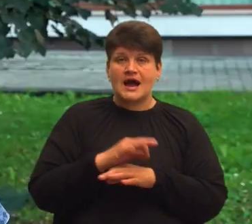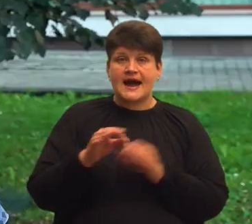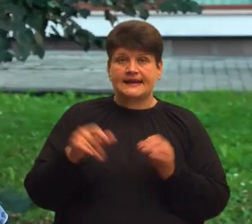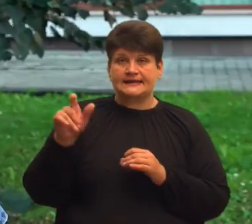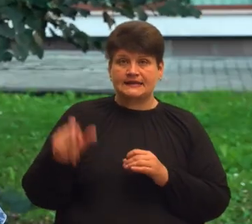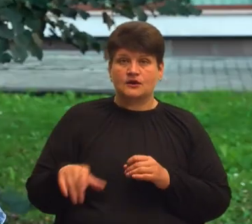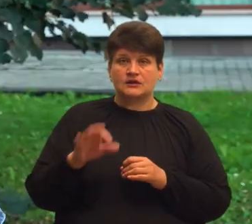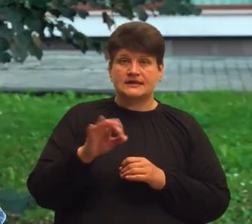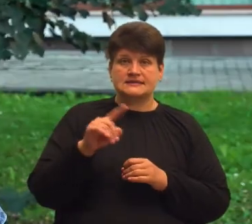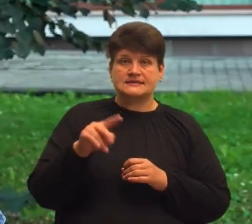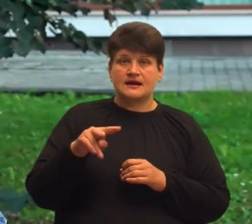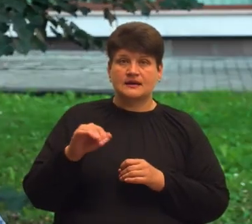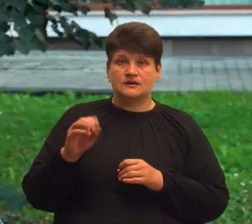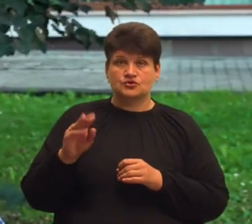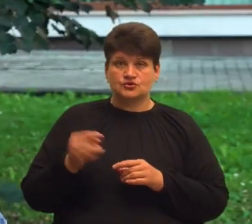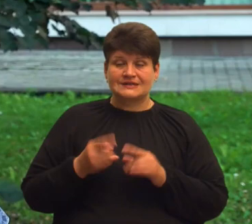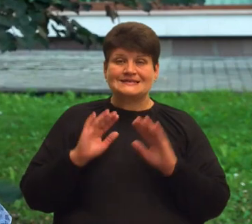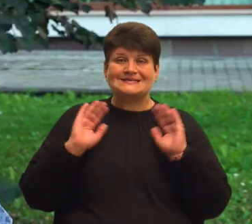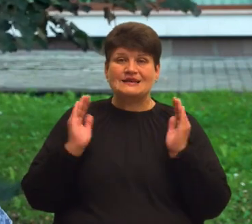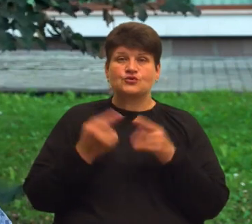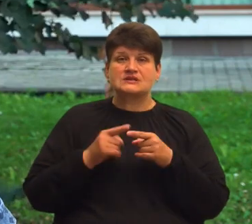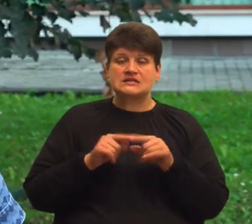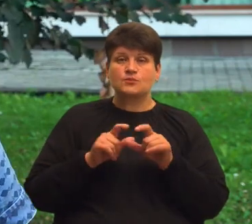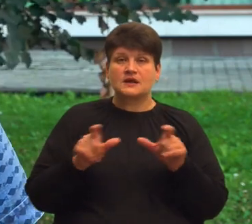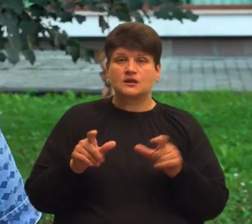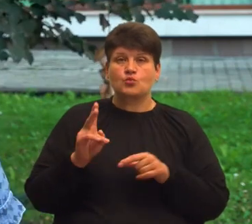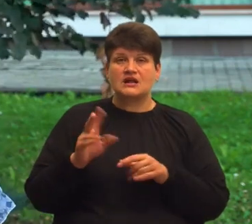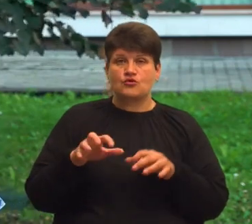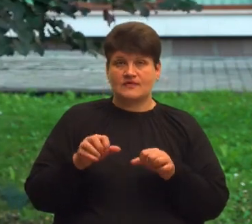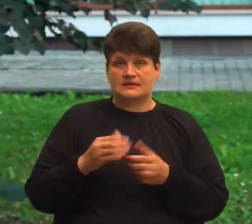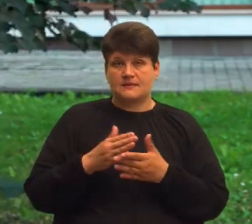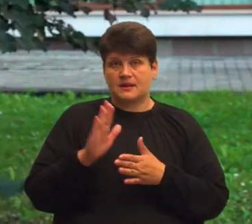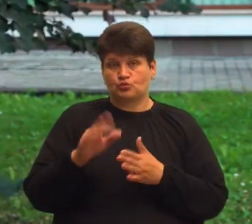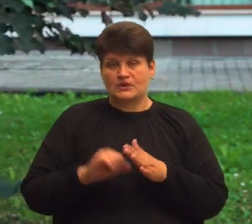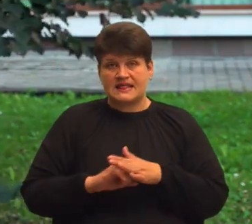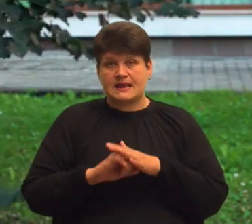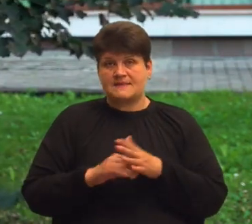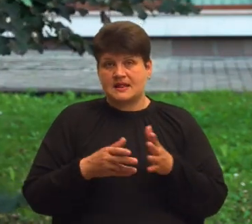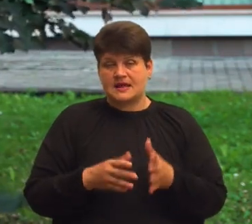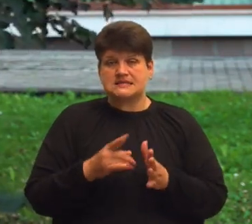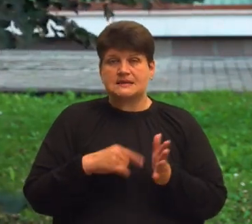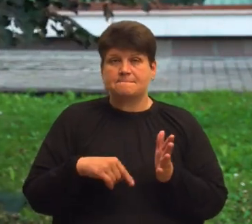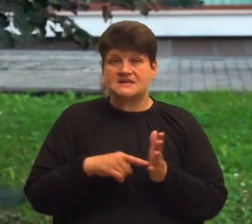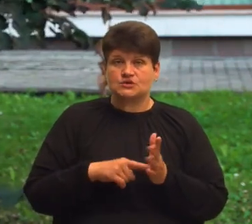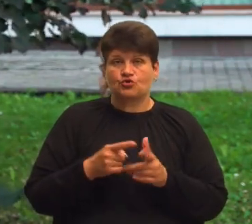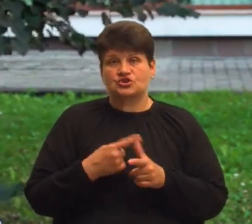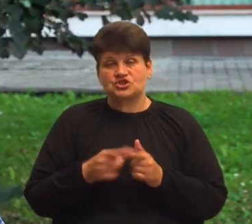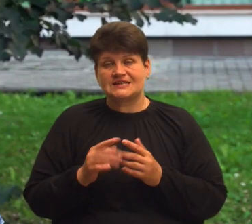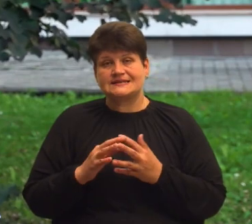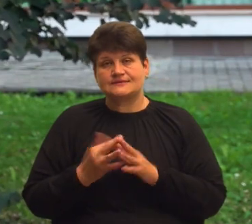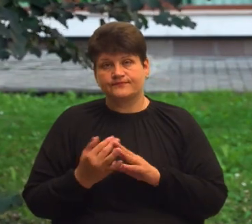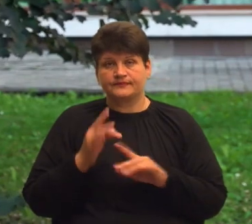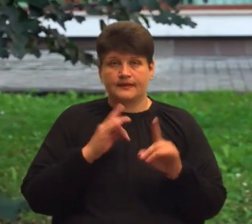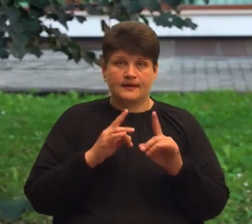Стадіон – це об'єкт комунальної власності, який має бути на балансі міської чи сільської чи селищної ради.